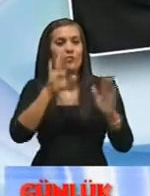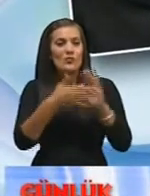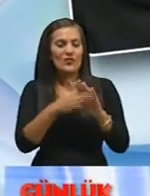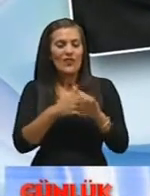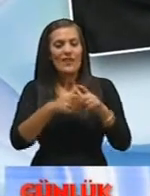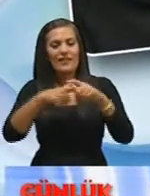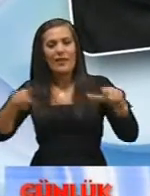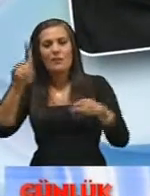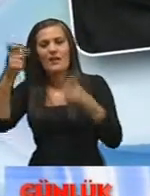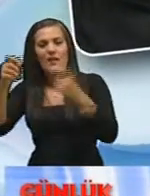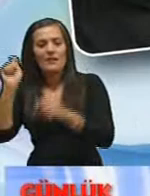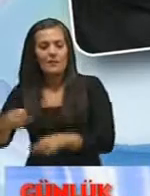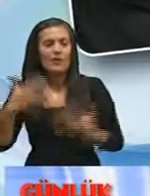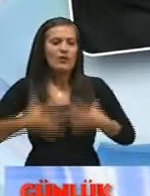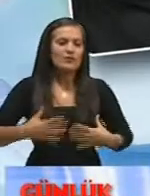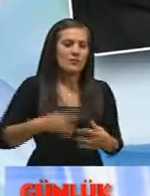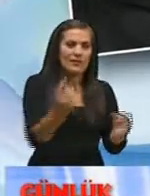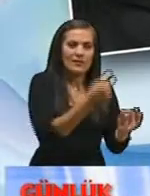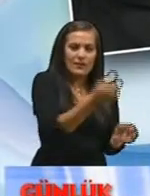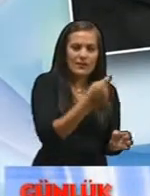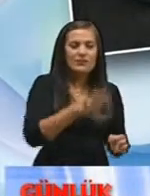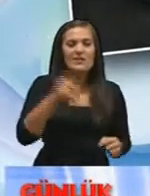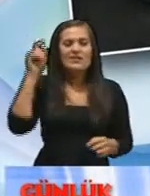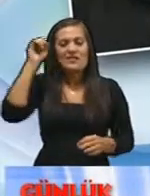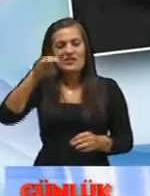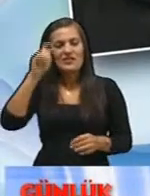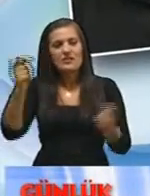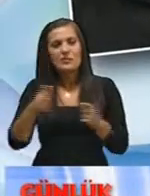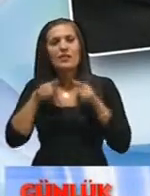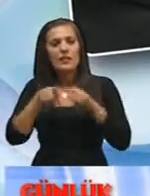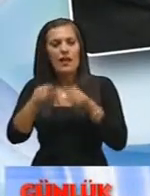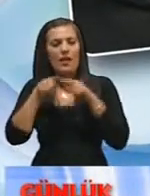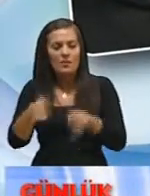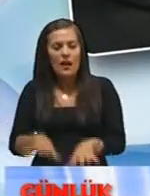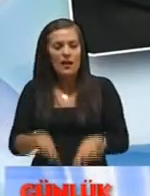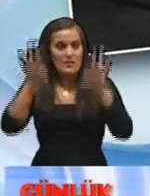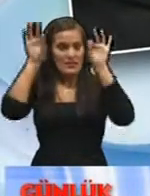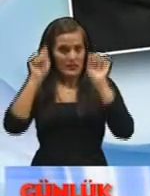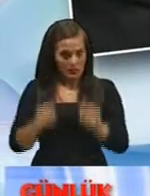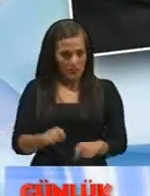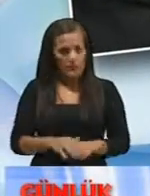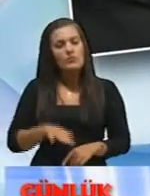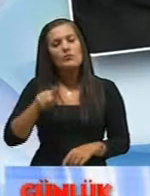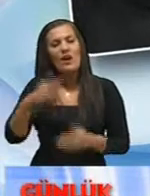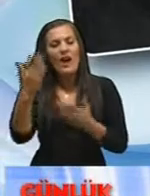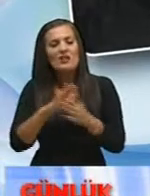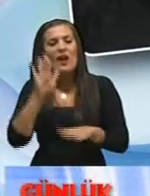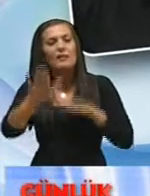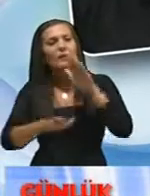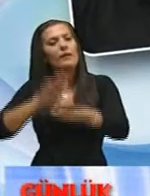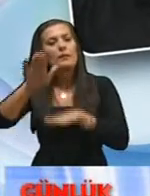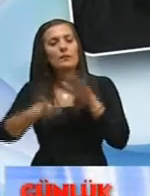tabii dekor bir yerde yapılıyor kostümler bir yerde dikiliyor siz ışık çalışmalarını sürekli takip edip hazırlıklarını yapıyorsunuz o aşamalarda